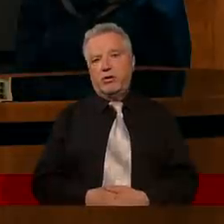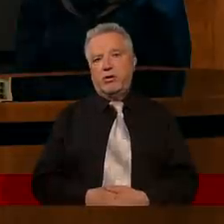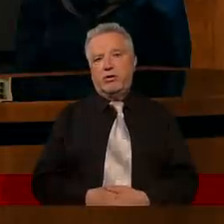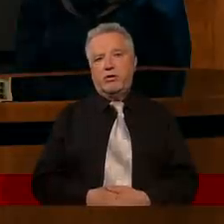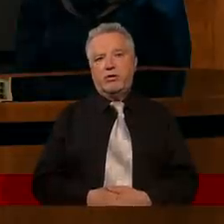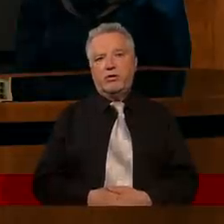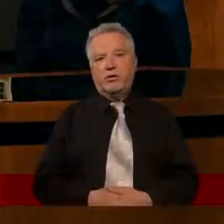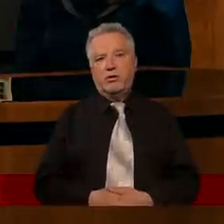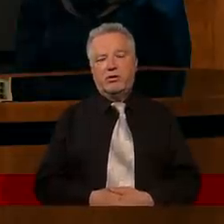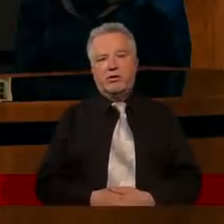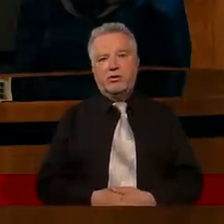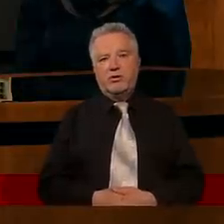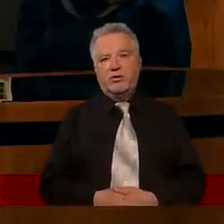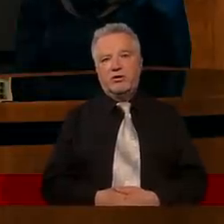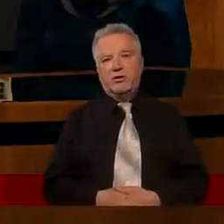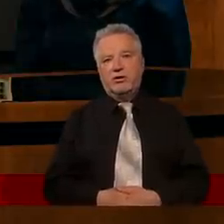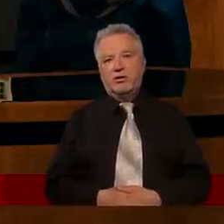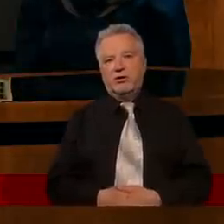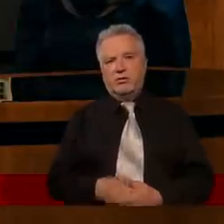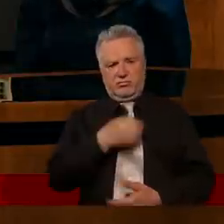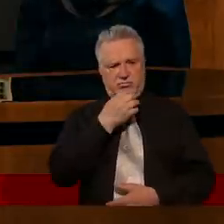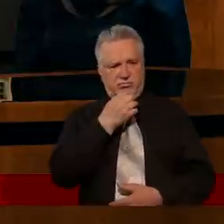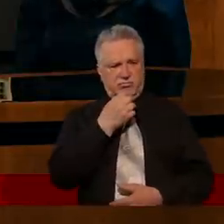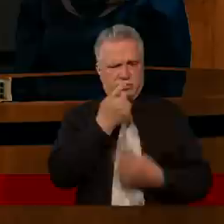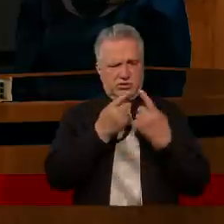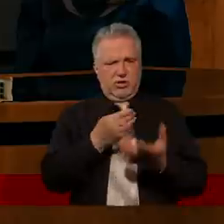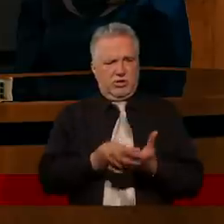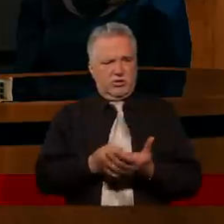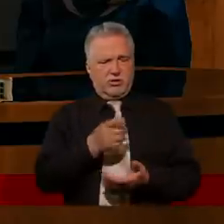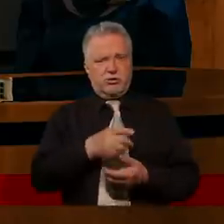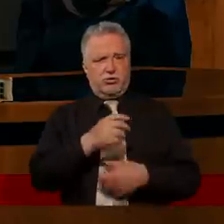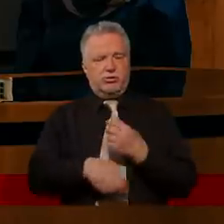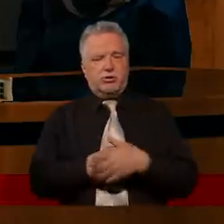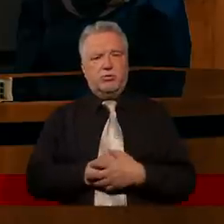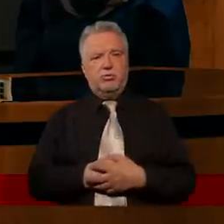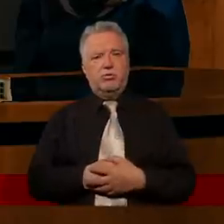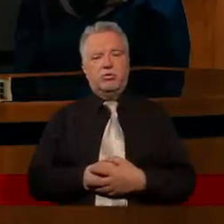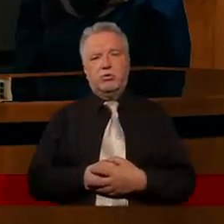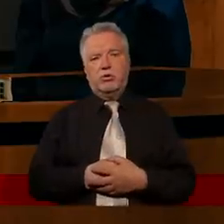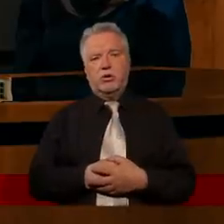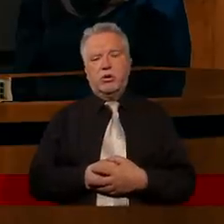Analizuję. Niech się mieli analizy, dlaczego to zrobił. Co jest przy czym? A później zapominam.